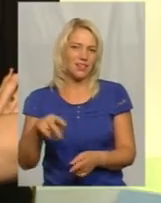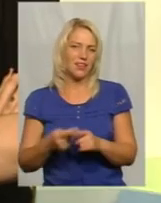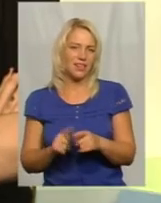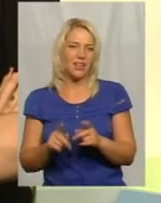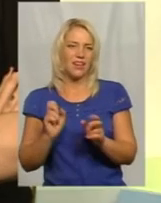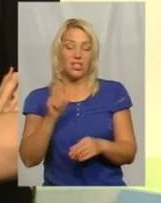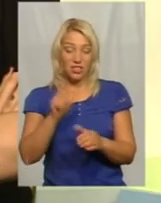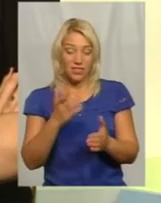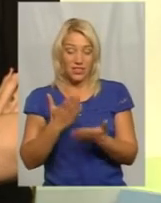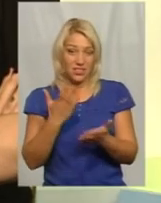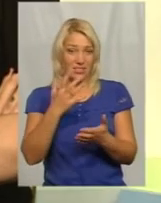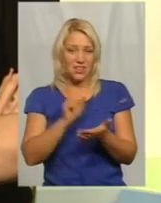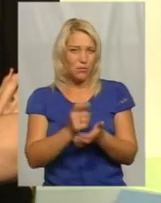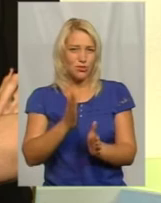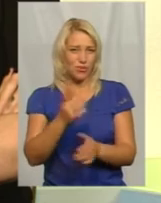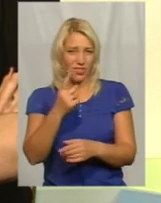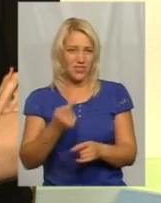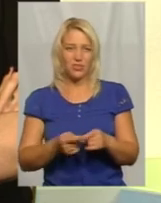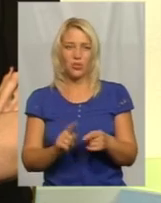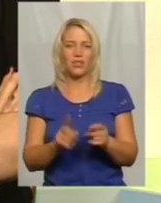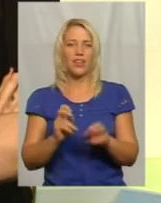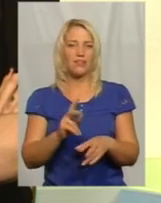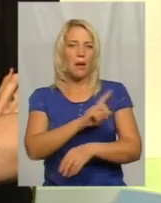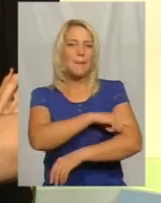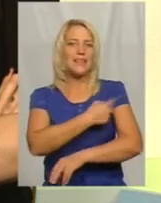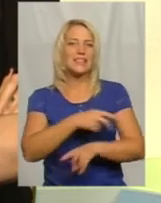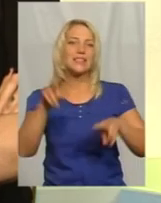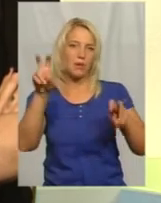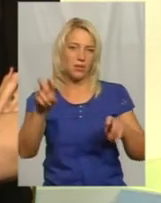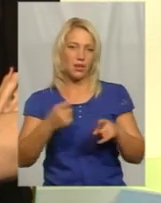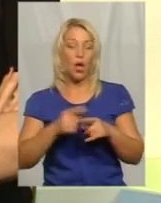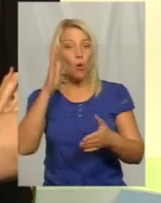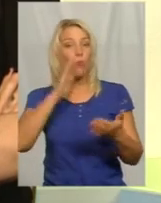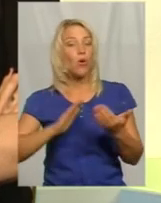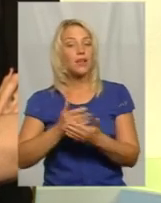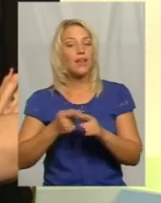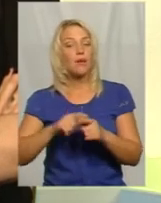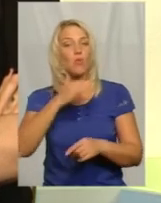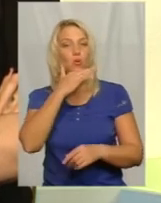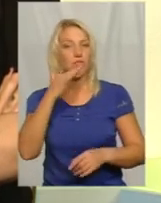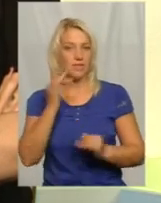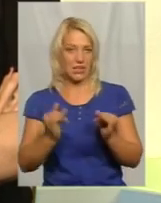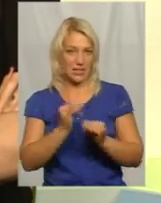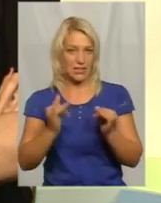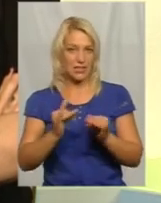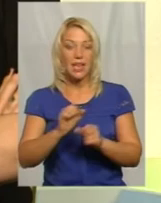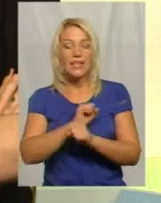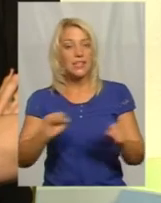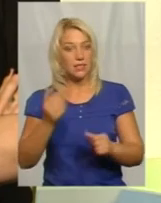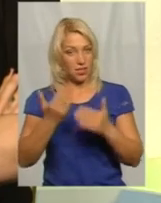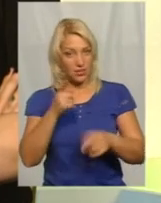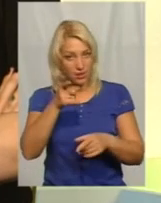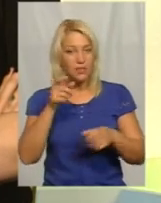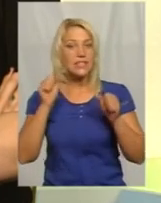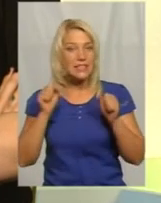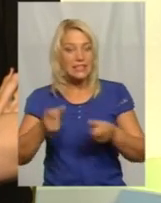одним, значить, що він імбецил. Це медичинське определіння. Политика – це множественность інтересів. і нельзя, якщо ти дійсно